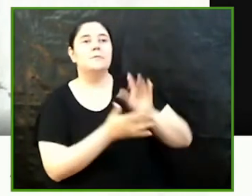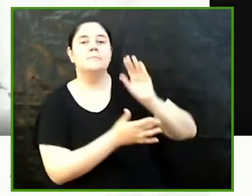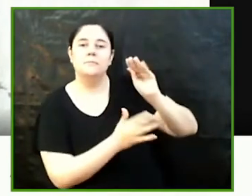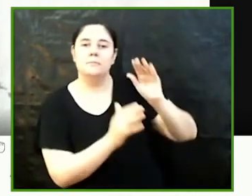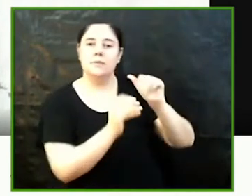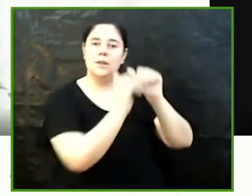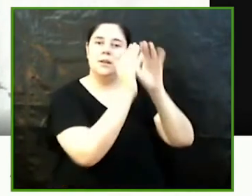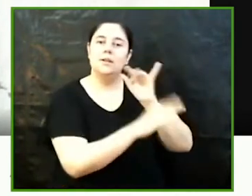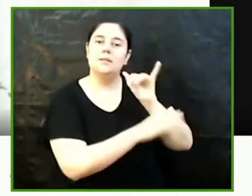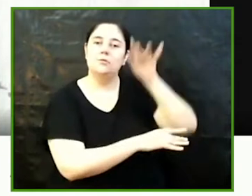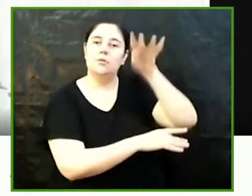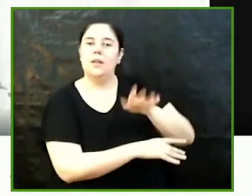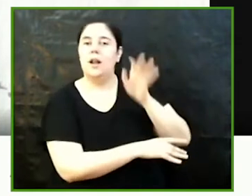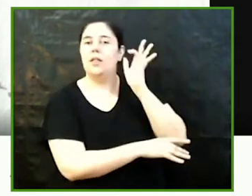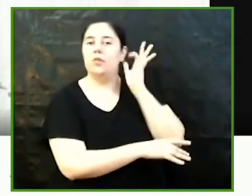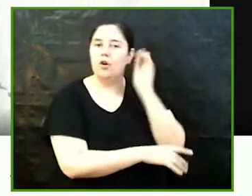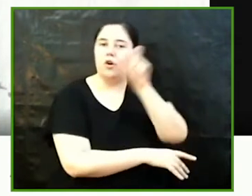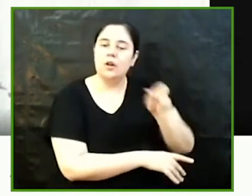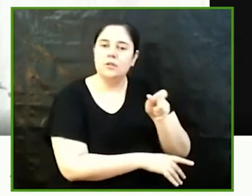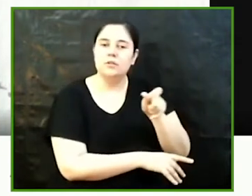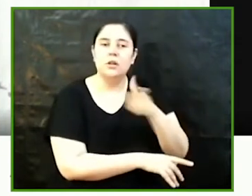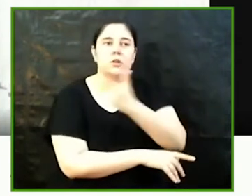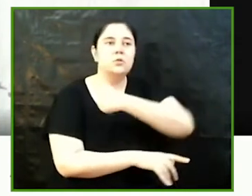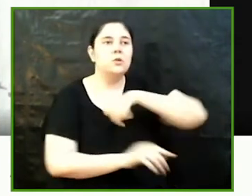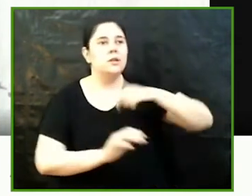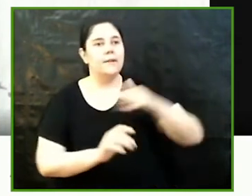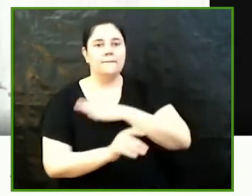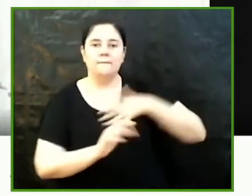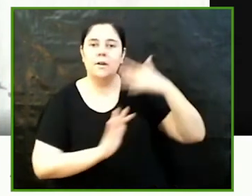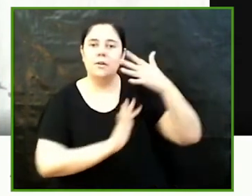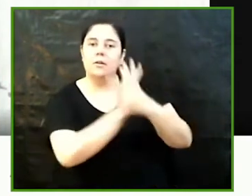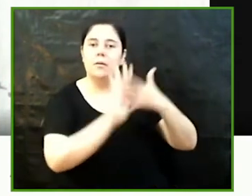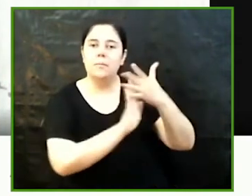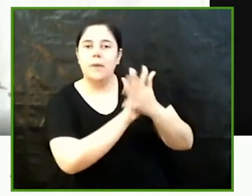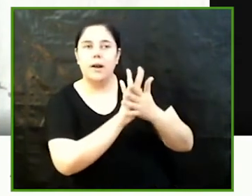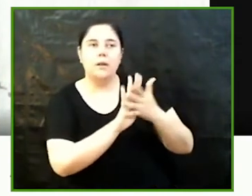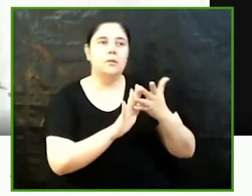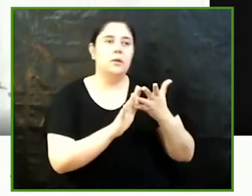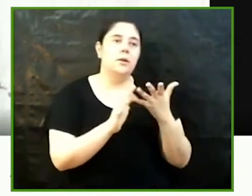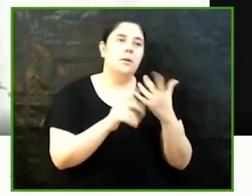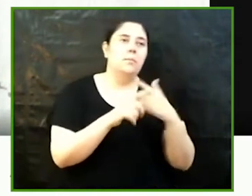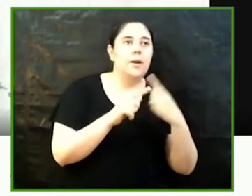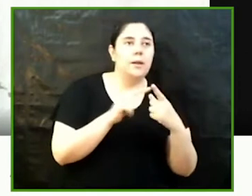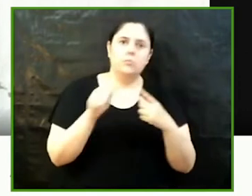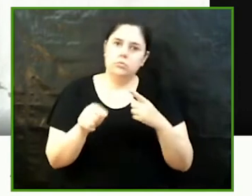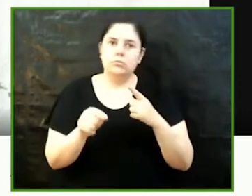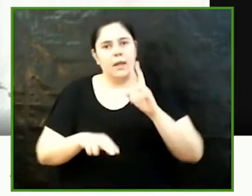per parlar de la necessitat o de l'oportunitat de fer aquest